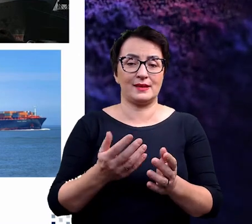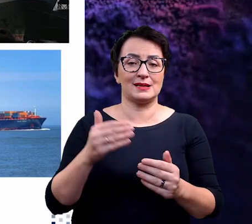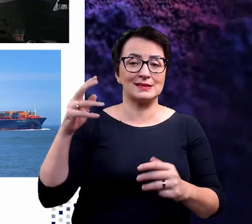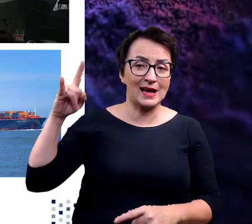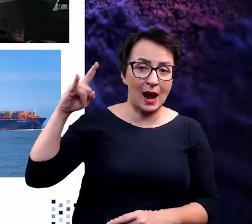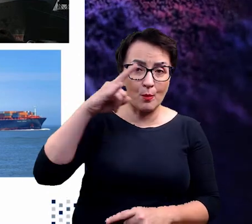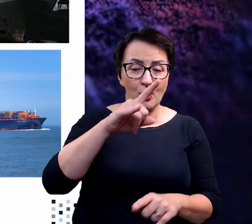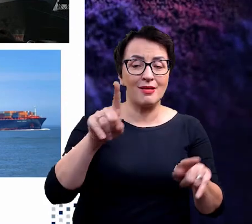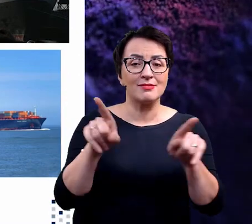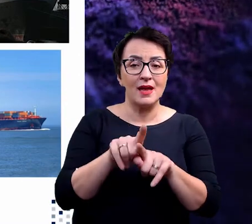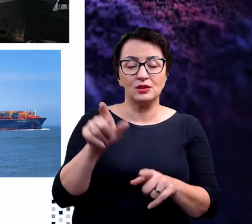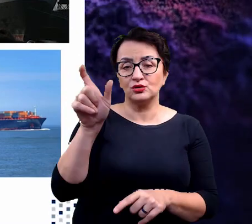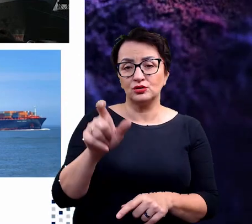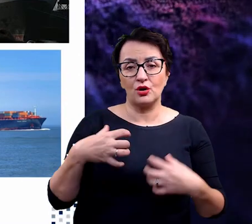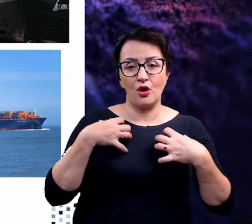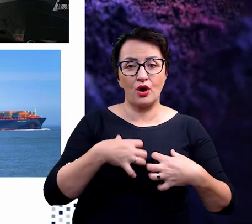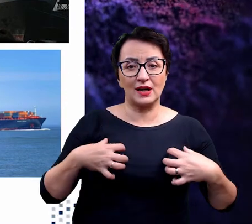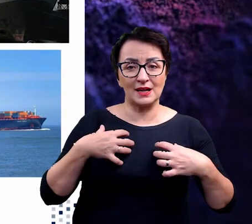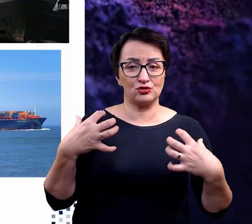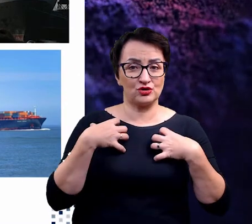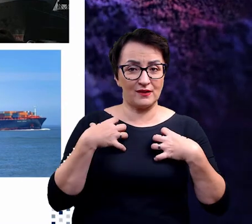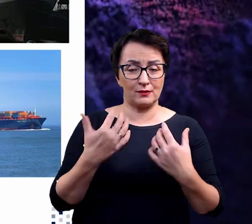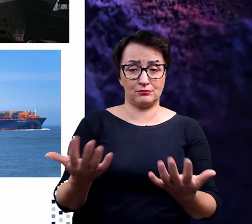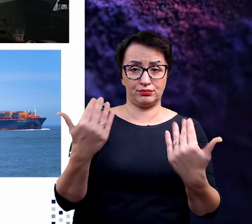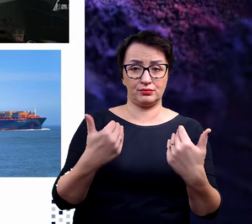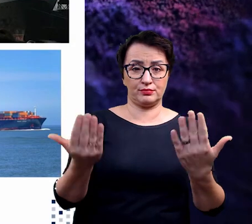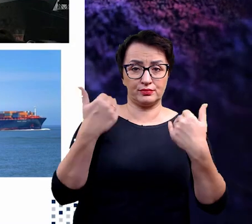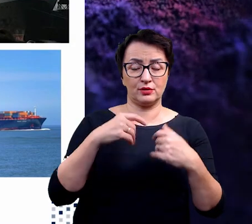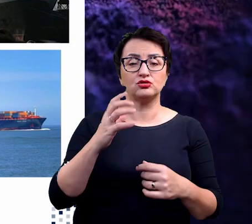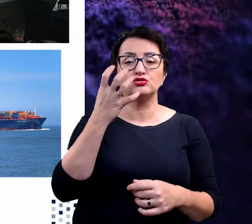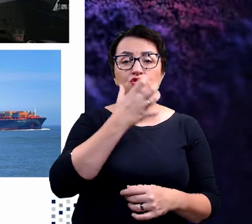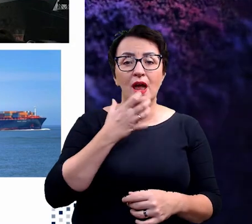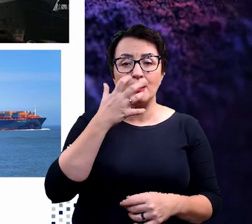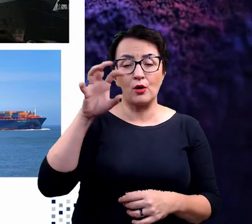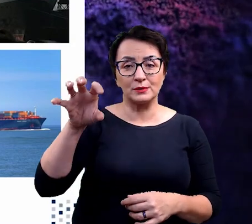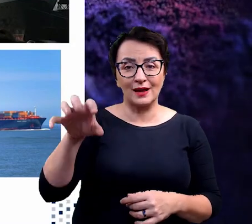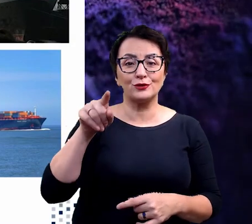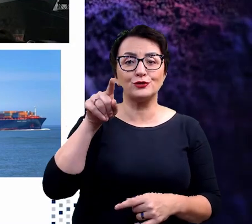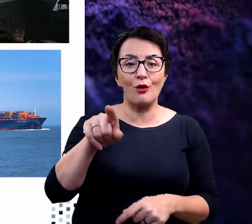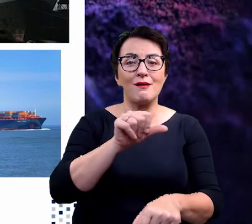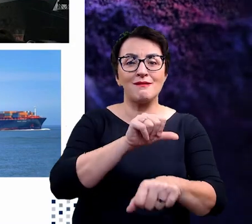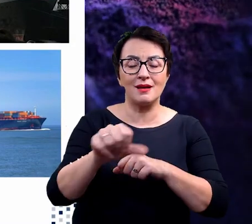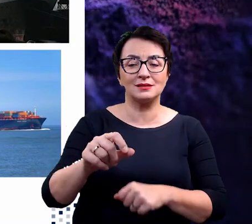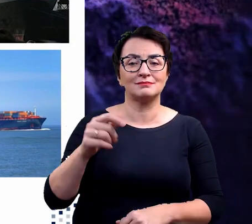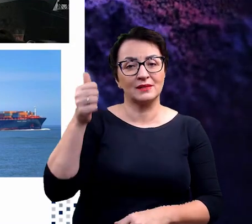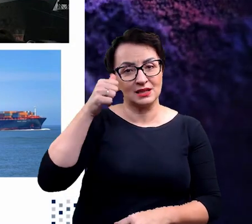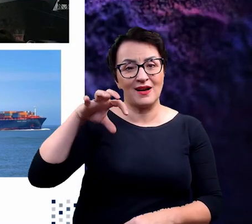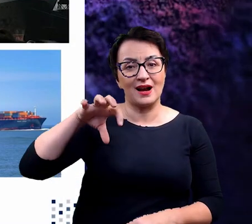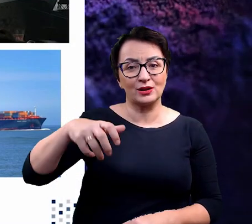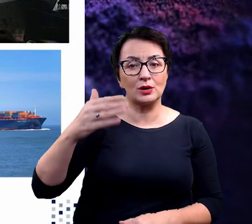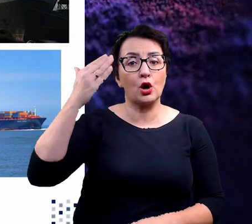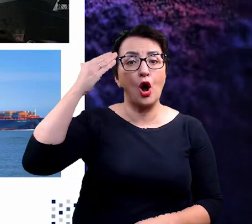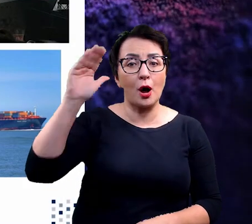żywych, które wraz z ludźmi przybywają tutaj z cieplejszych obszarów. I takie organizmy nazywamy gatunkami obcymi, nierodzimymi